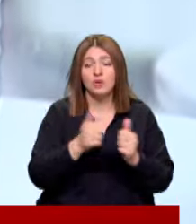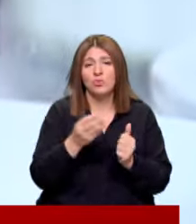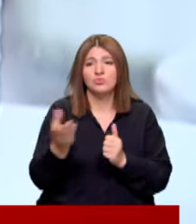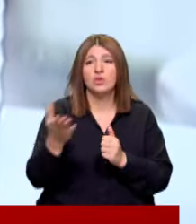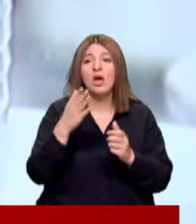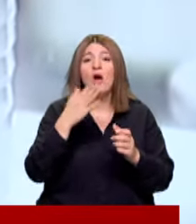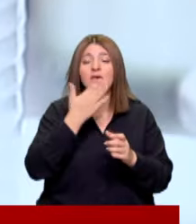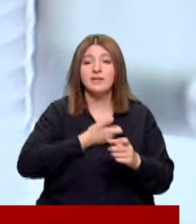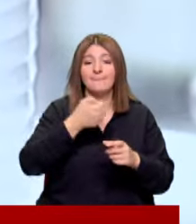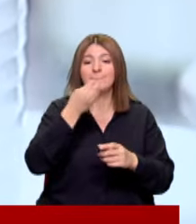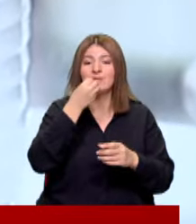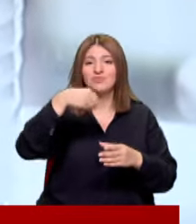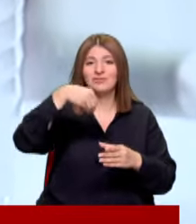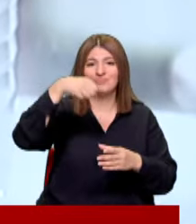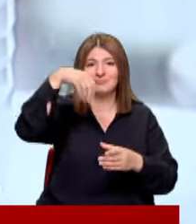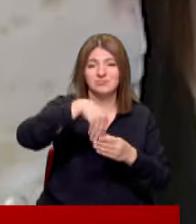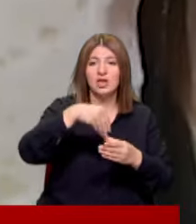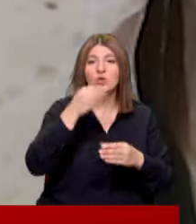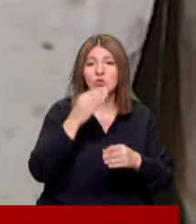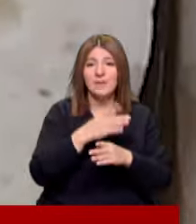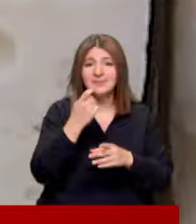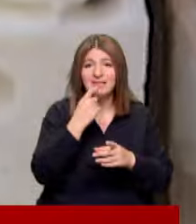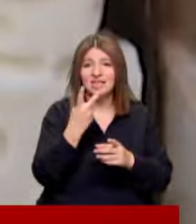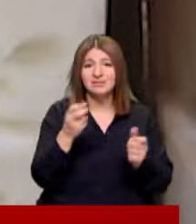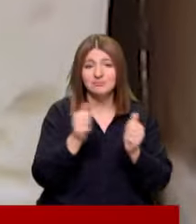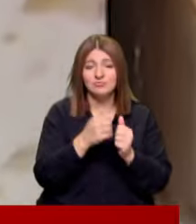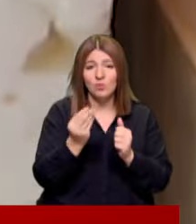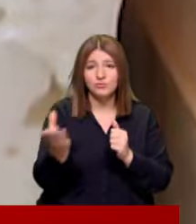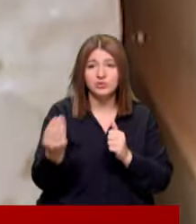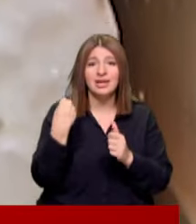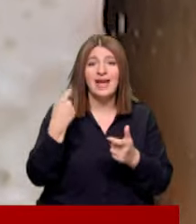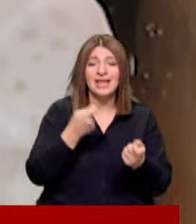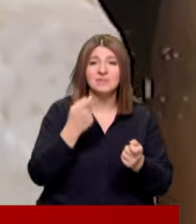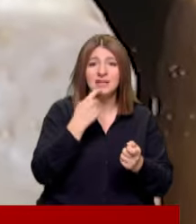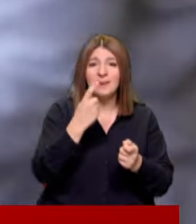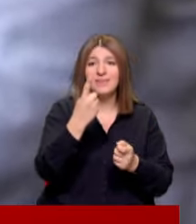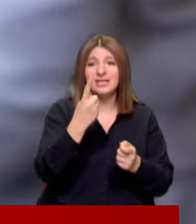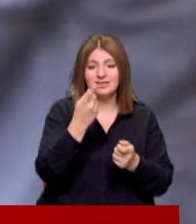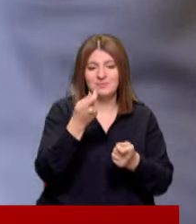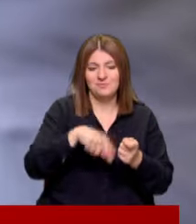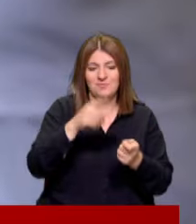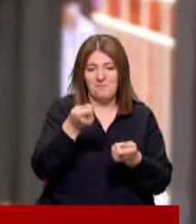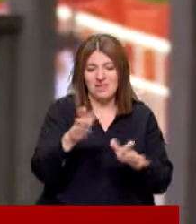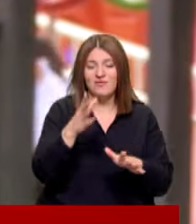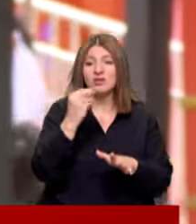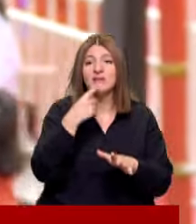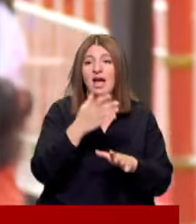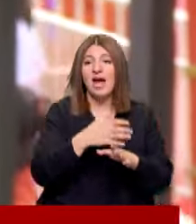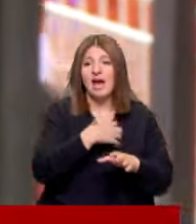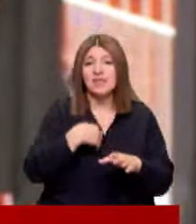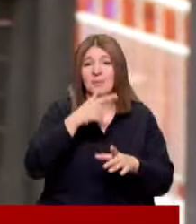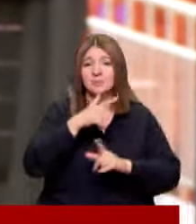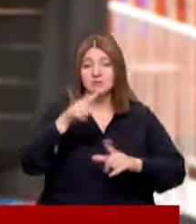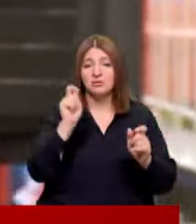Öğrencilerin beslenme çantasına konulan ürünlerin fiyatı bir yılda iki katına çıktı Yeni eğitim yılında bir öğün ücretsiz olsun diye veliler seslerini